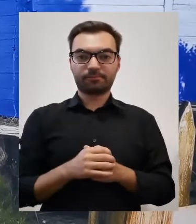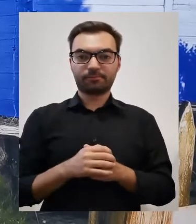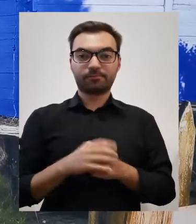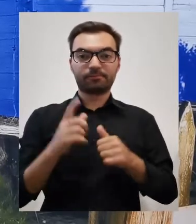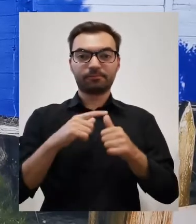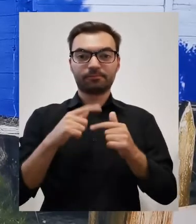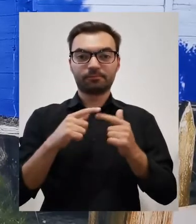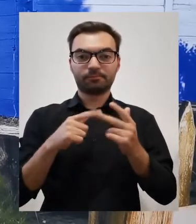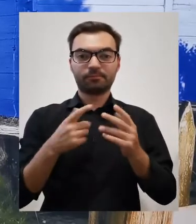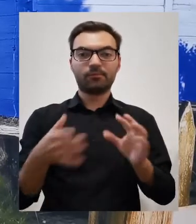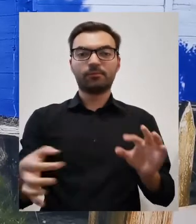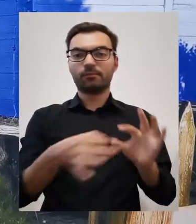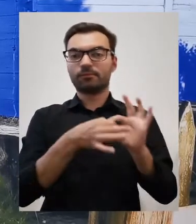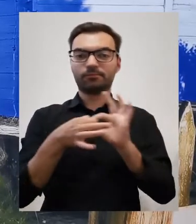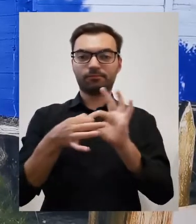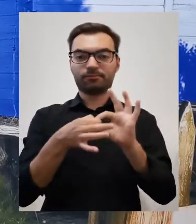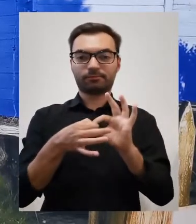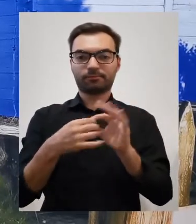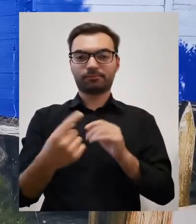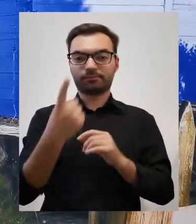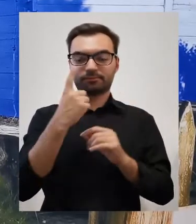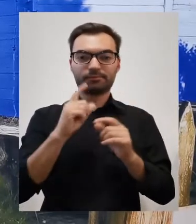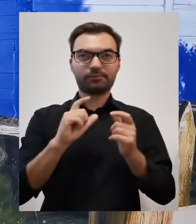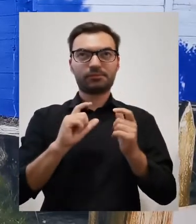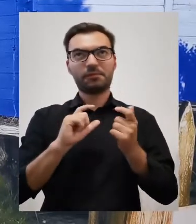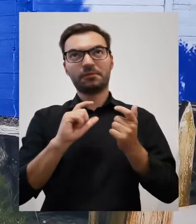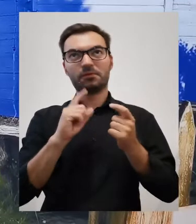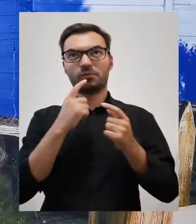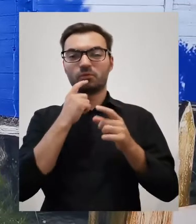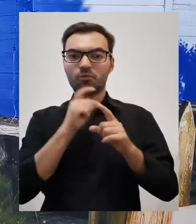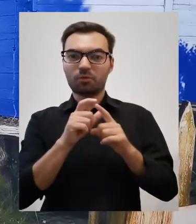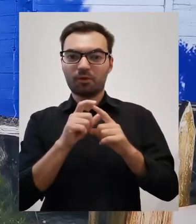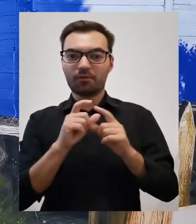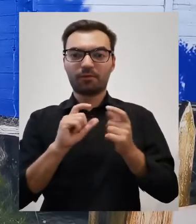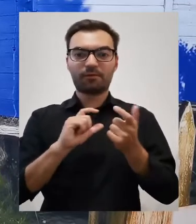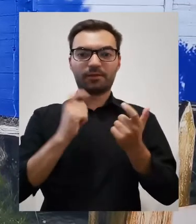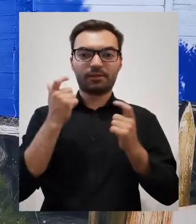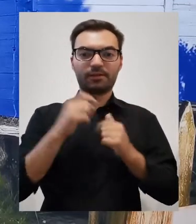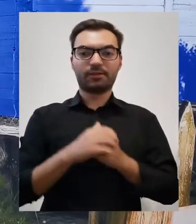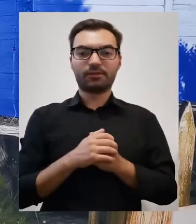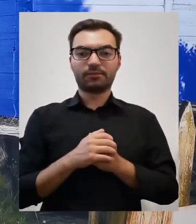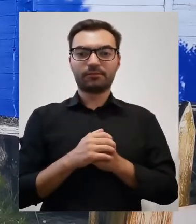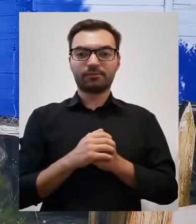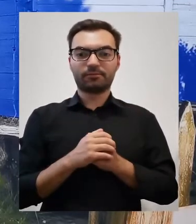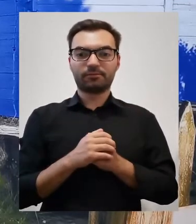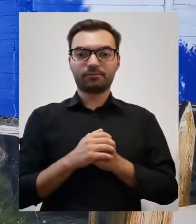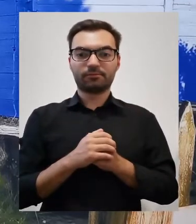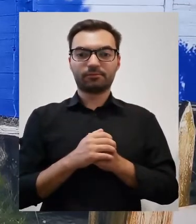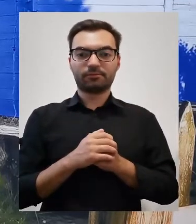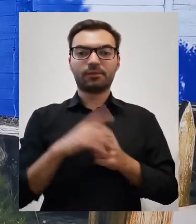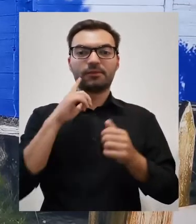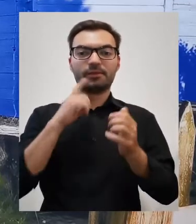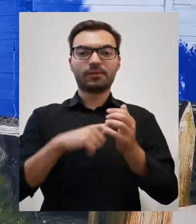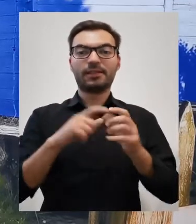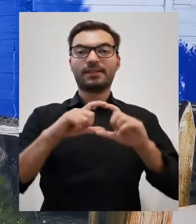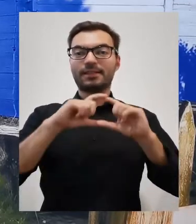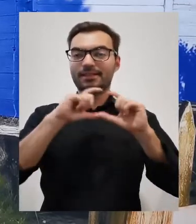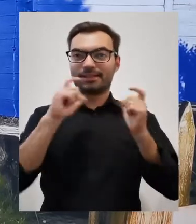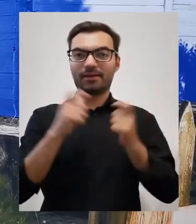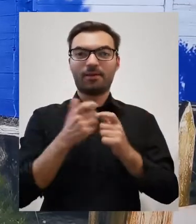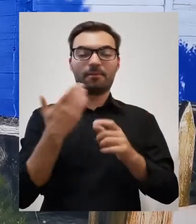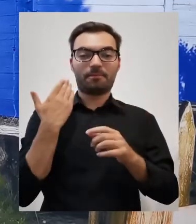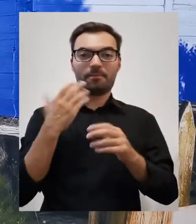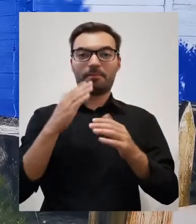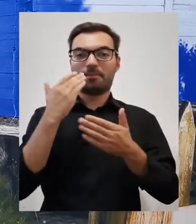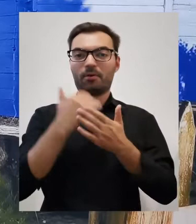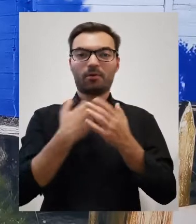które łączy słowo, czy też zjawisko, a słowo to właśnie w trakcie